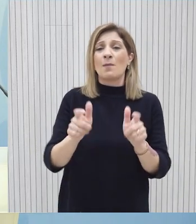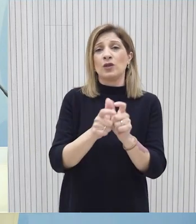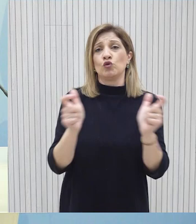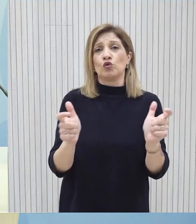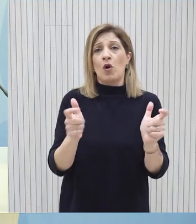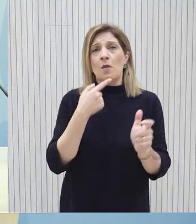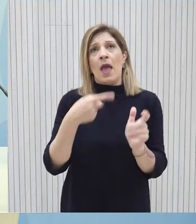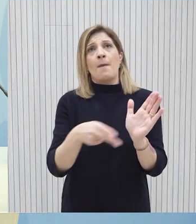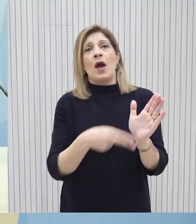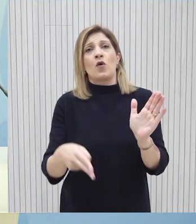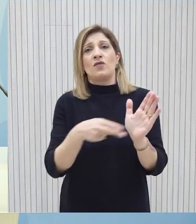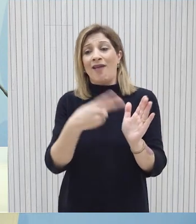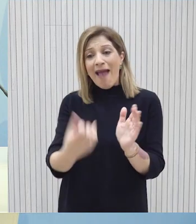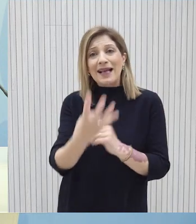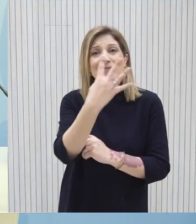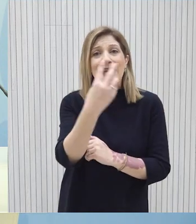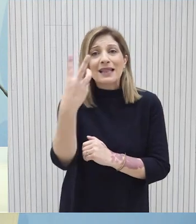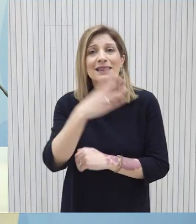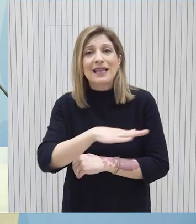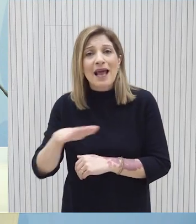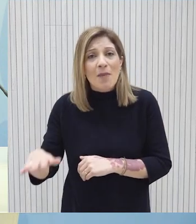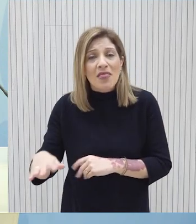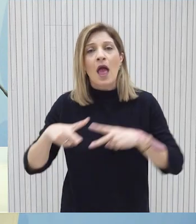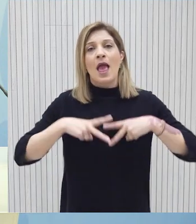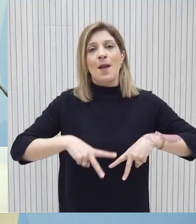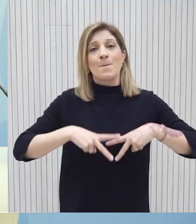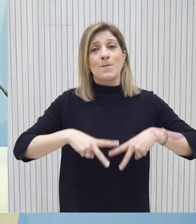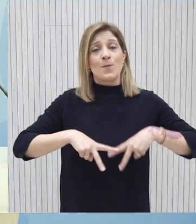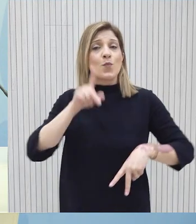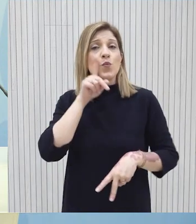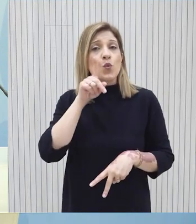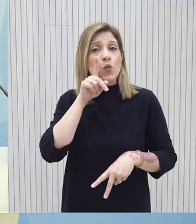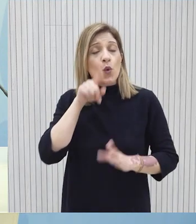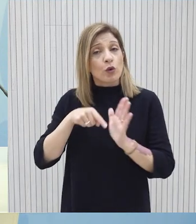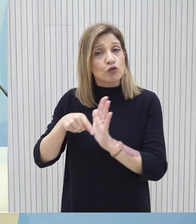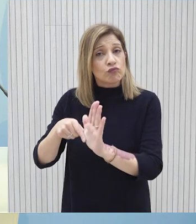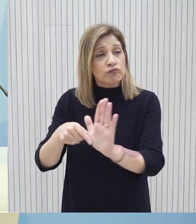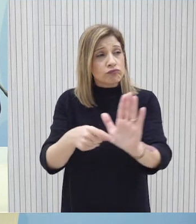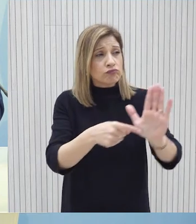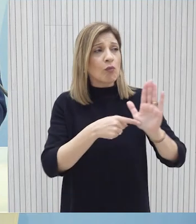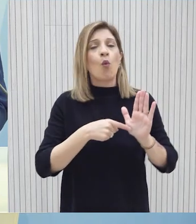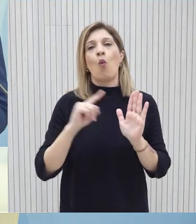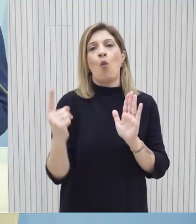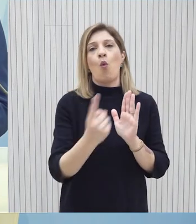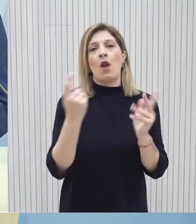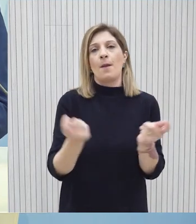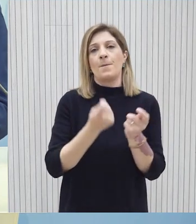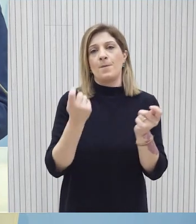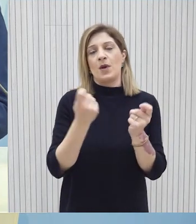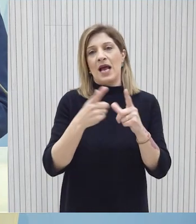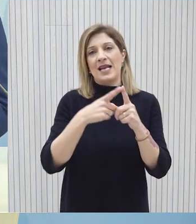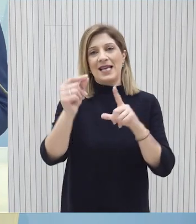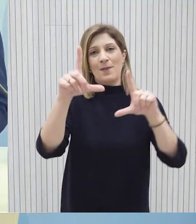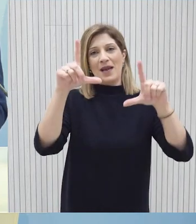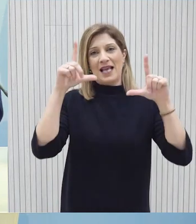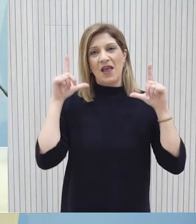σήμερα 43 μαθητές Ο Υπουργός σε αντιπαραβολή παρουσίασε όλες τις ενέργειες στις οποίες προβαίνει η Κυπριακή